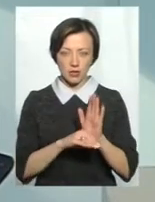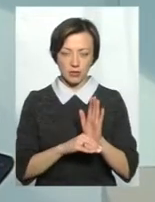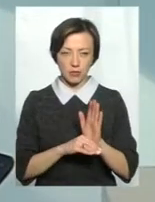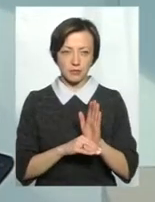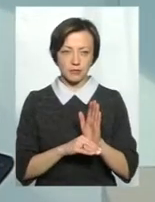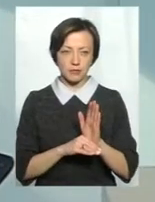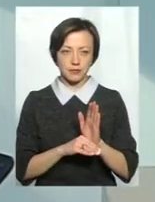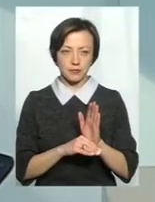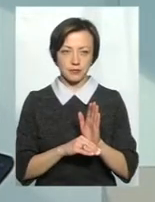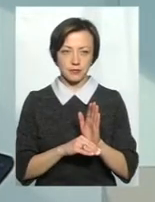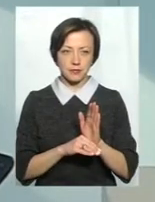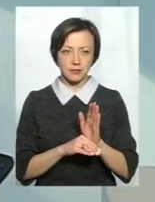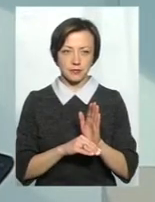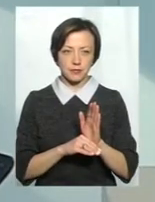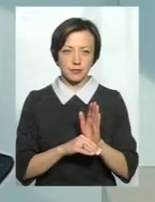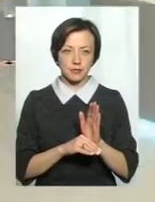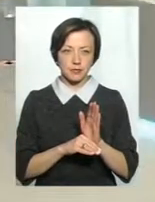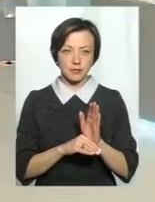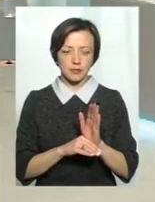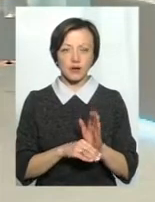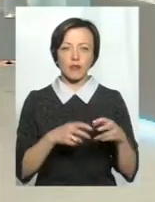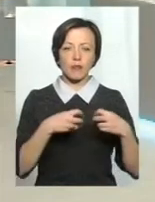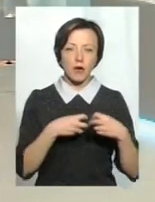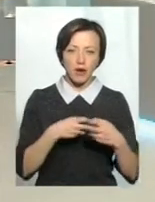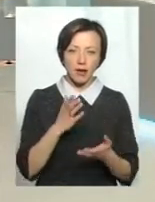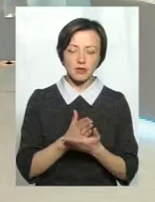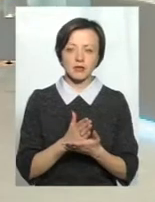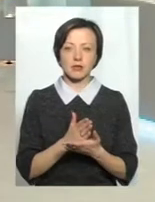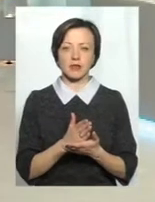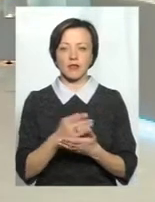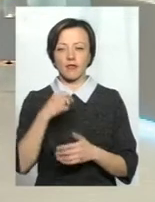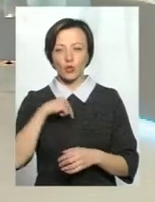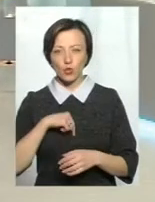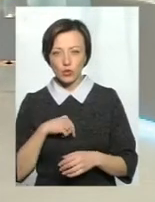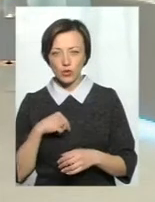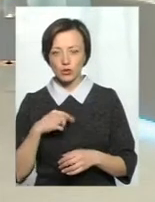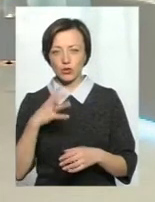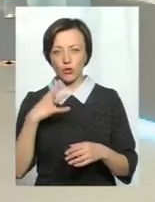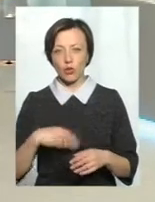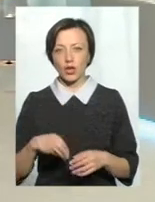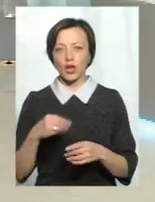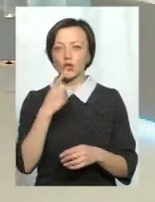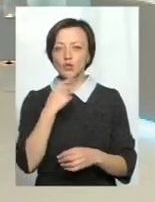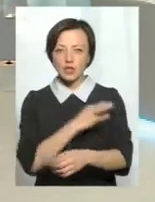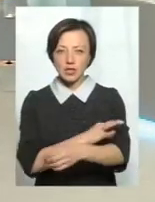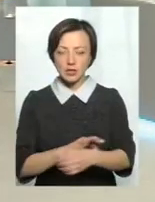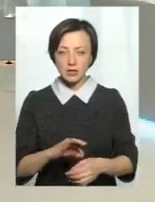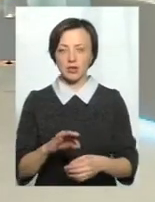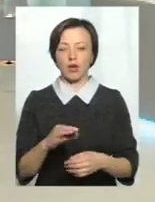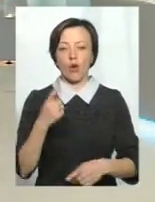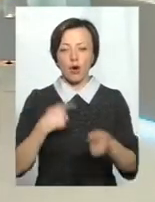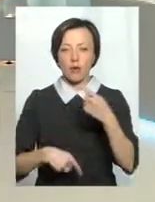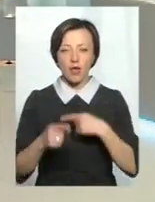в м'язах, в внутрішніх органах, в суденній стінці, в гормональних